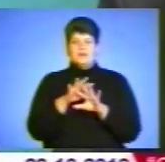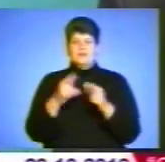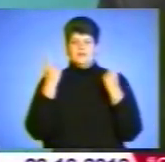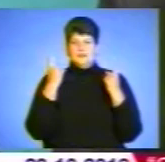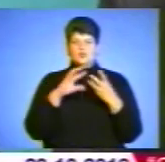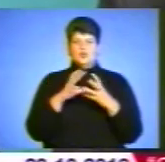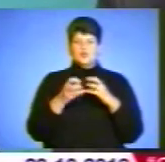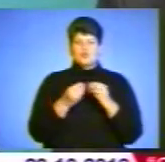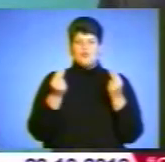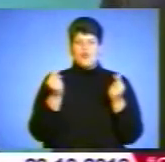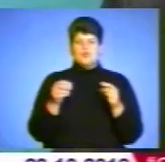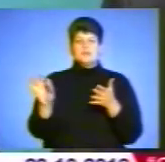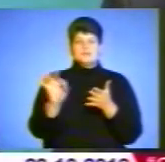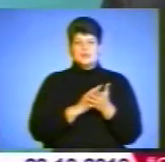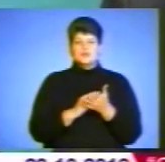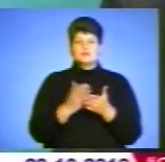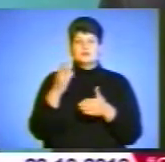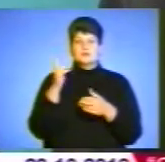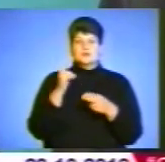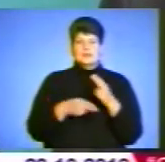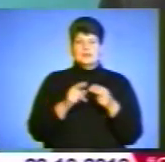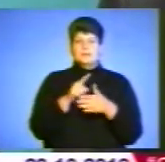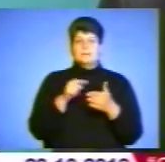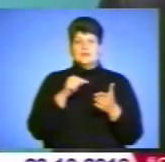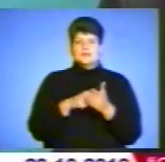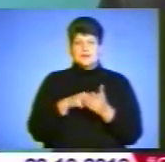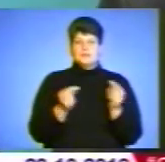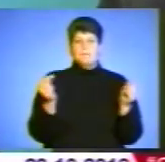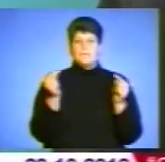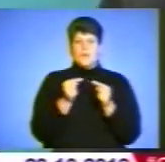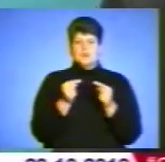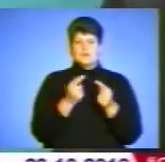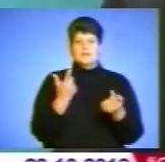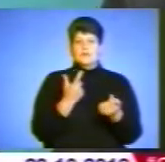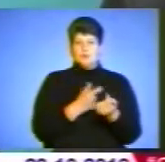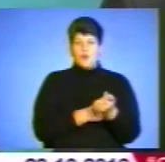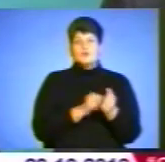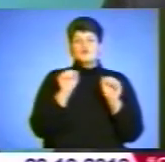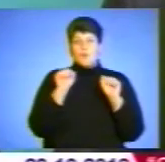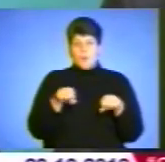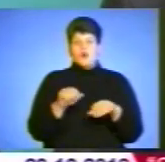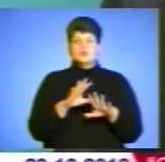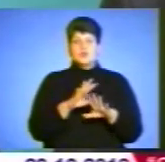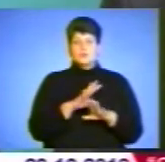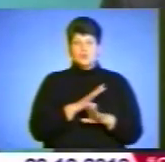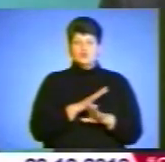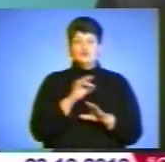і відразу закрити якісь питання по конкретних помпах, щоб можна було тим